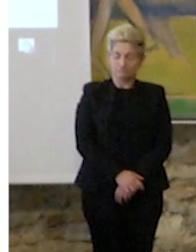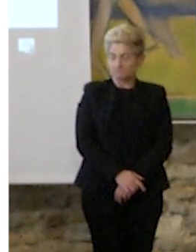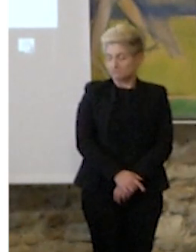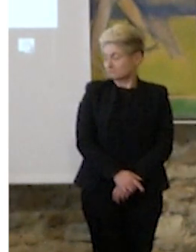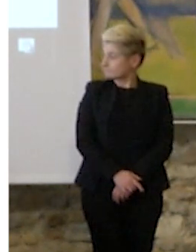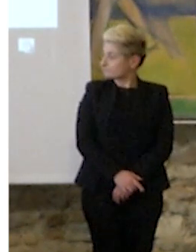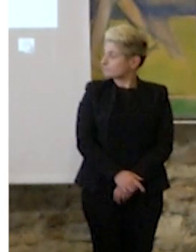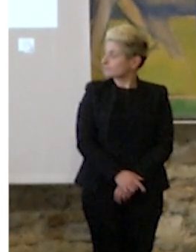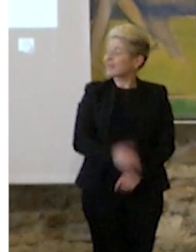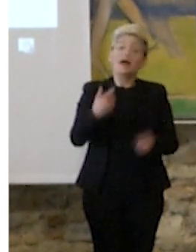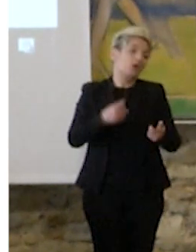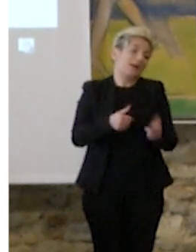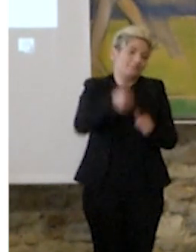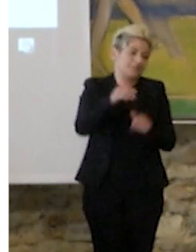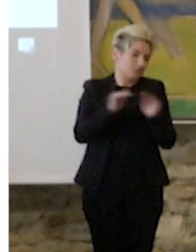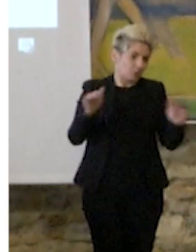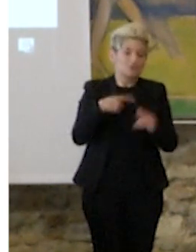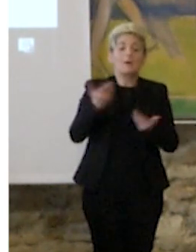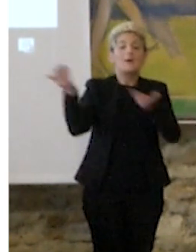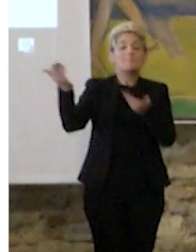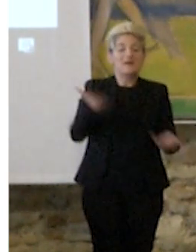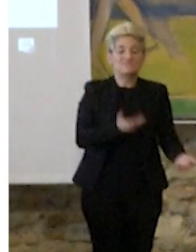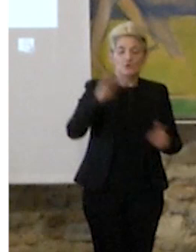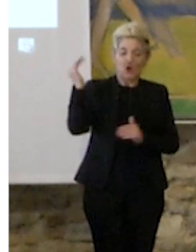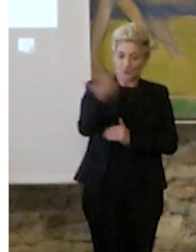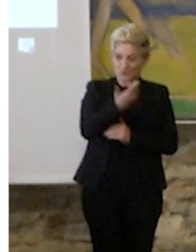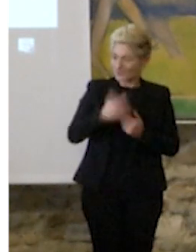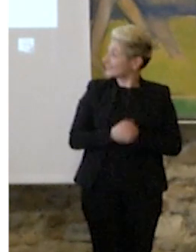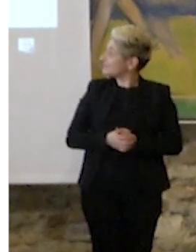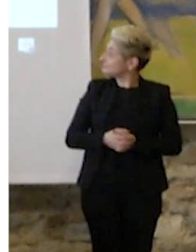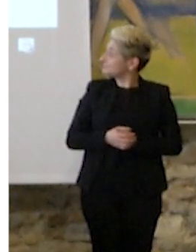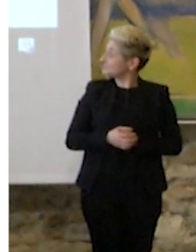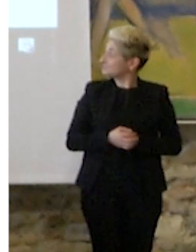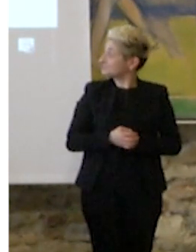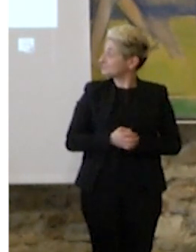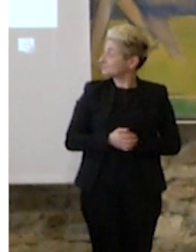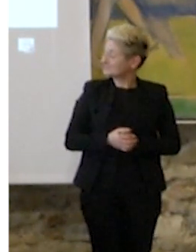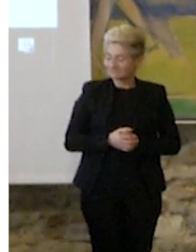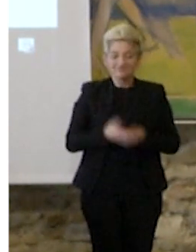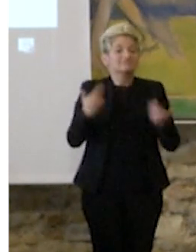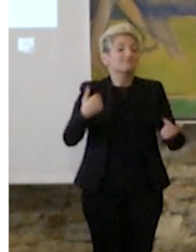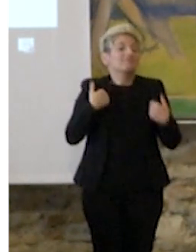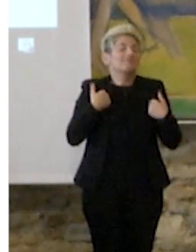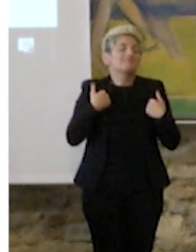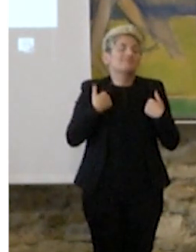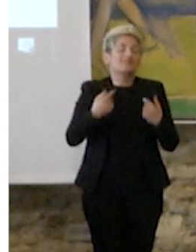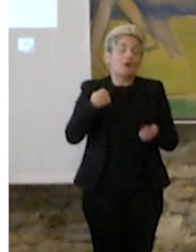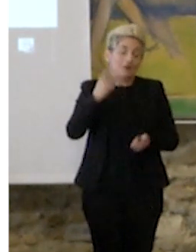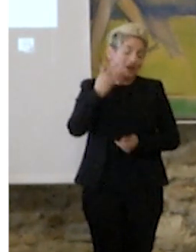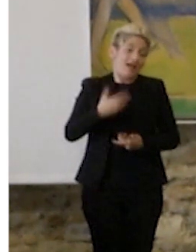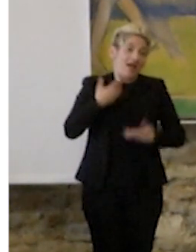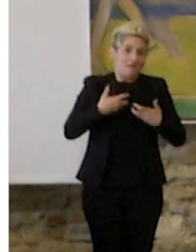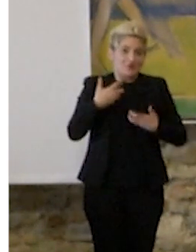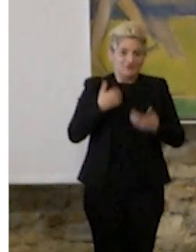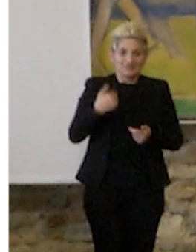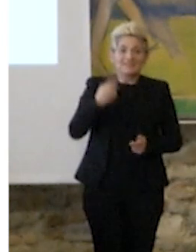Tanto benvenuti a tutti quanti, ovviamente sono emozionato come giusto che sia perché